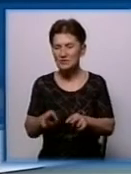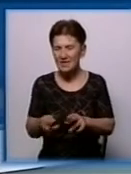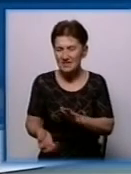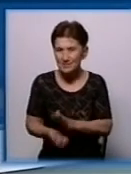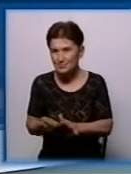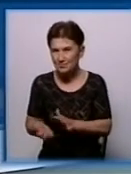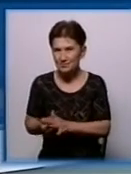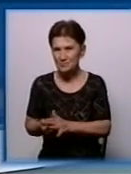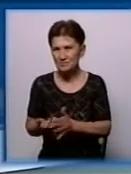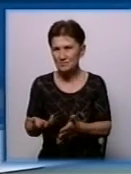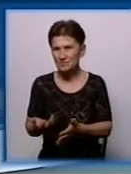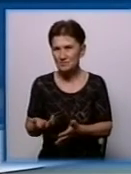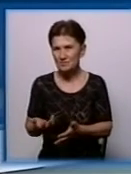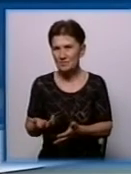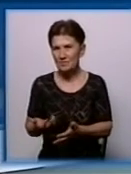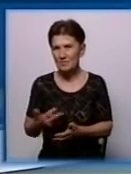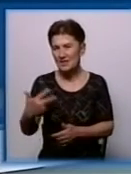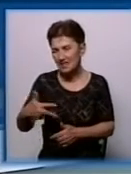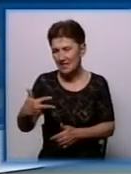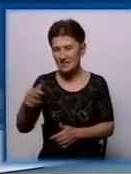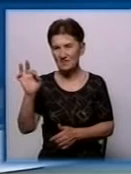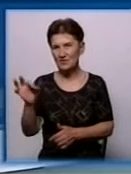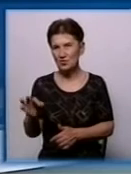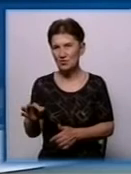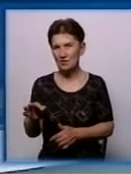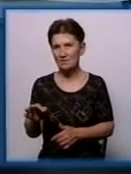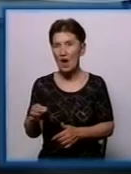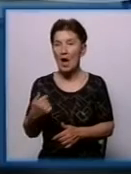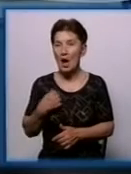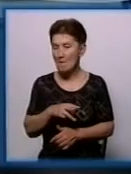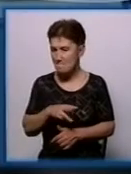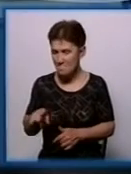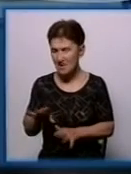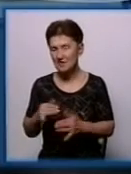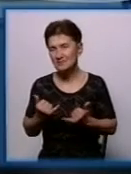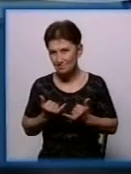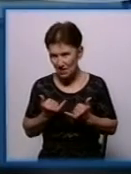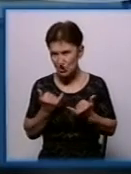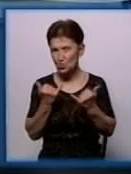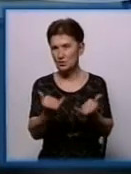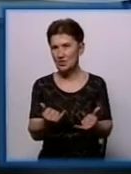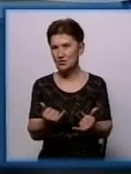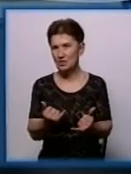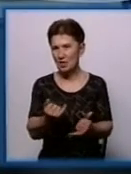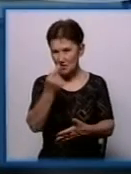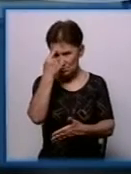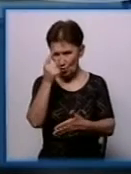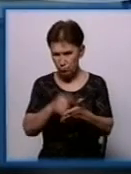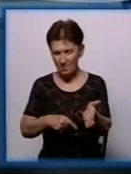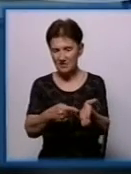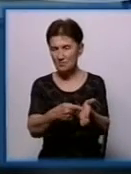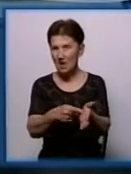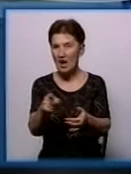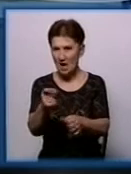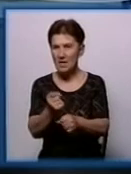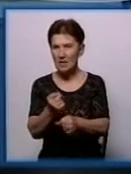30%. Ми йдемо на зустріч, ми запевнюємося те, що ця робота далі